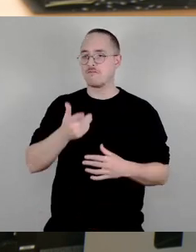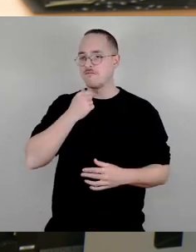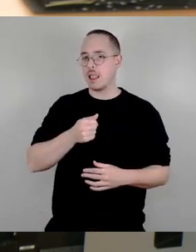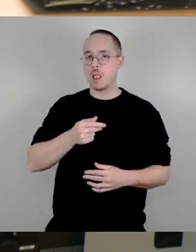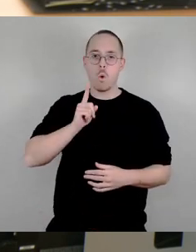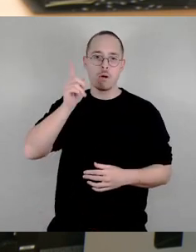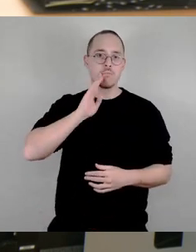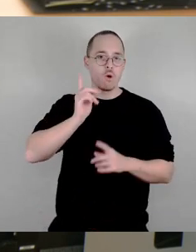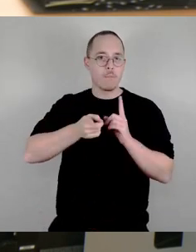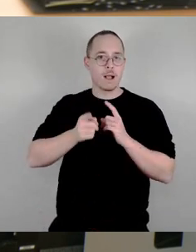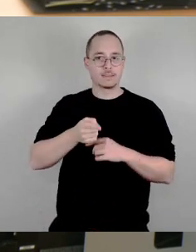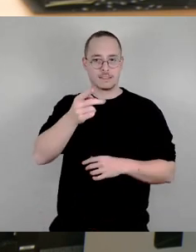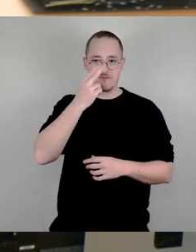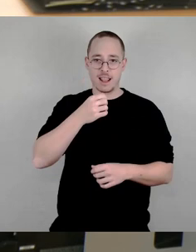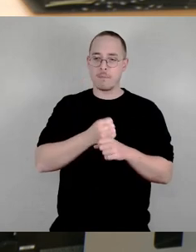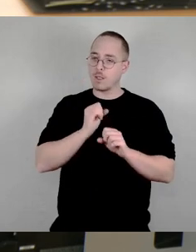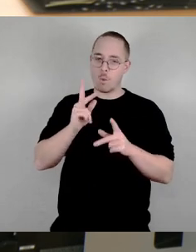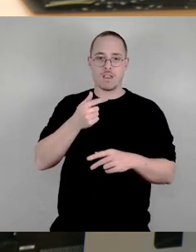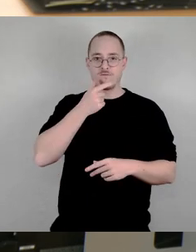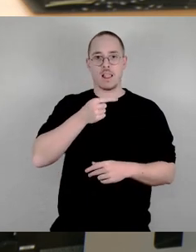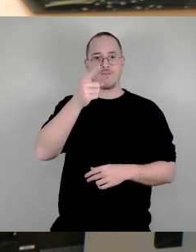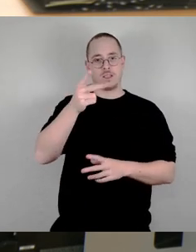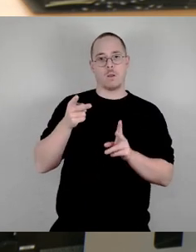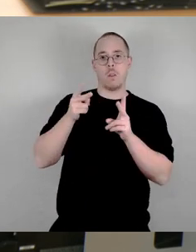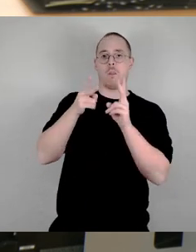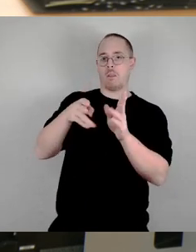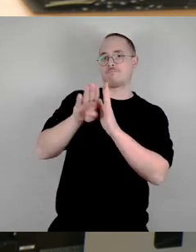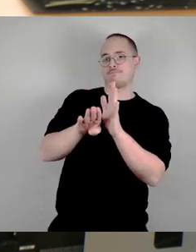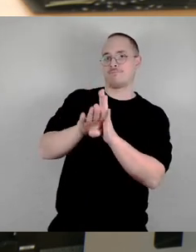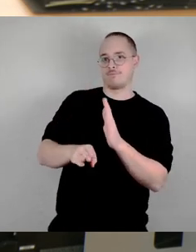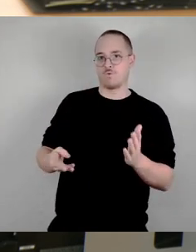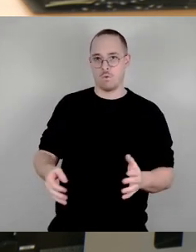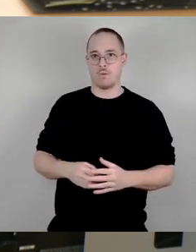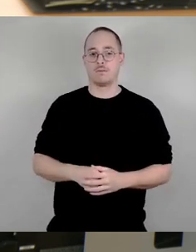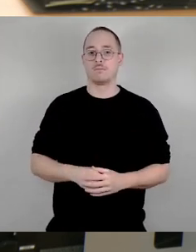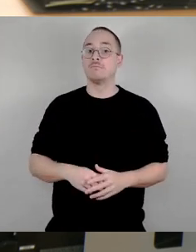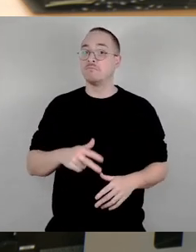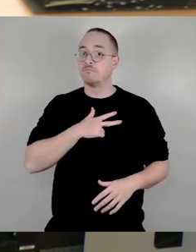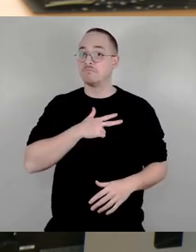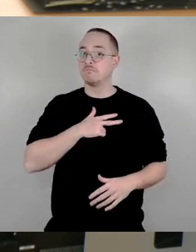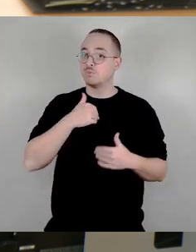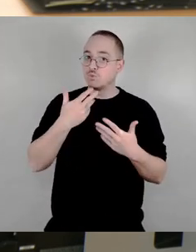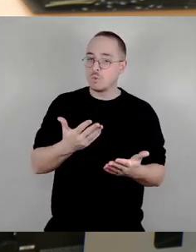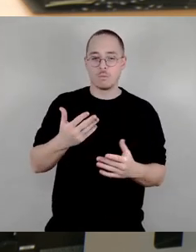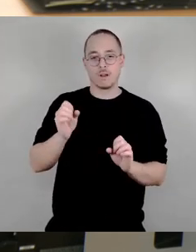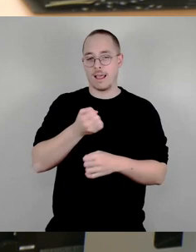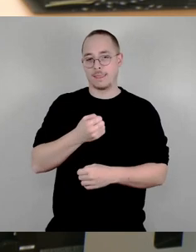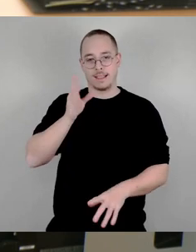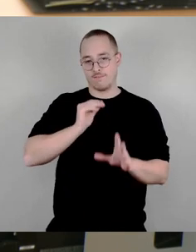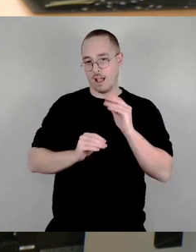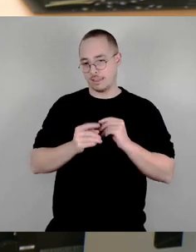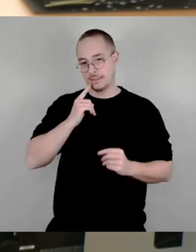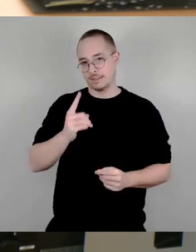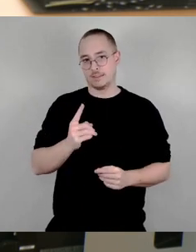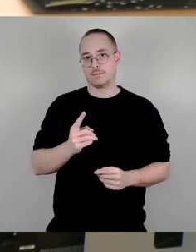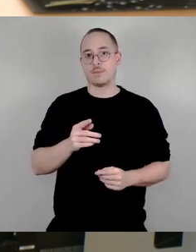oder nicht ist, werden wir vermutlich nie erfahren. Wir von der AfD werden diesen beiden Anträgen zustimmen, weil wir den